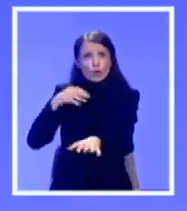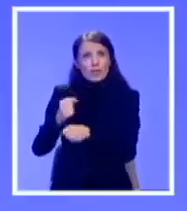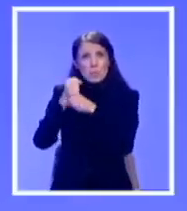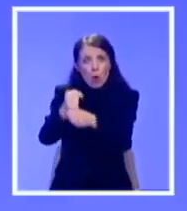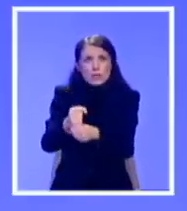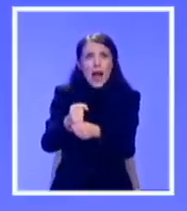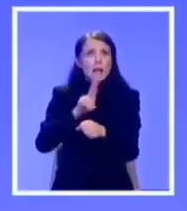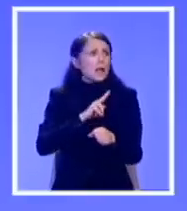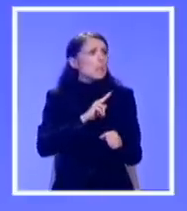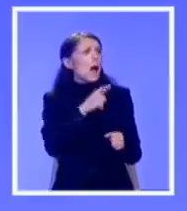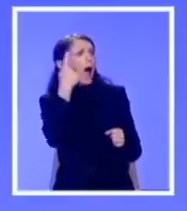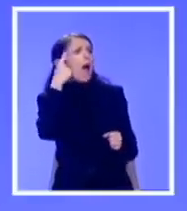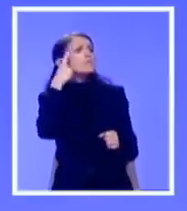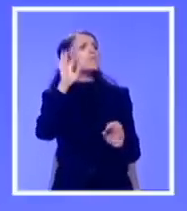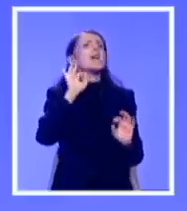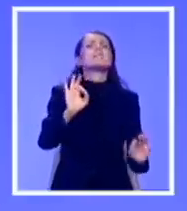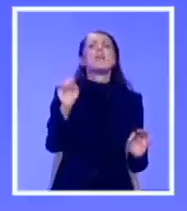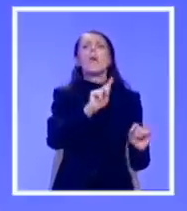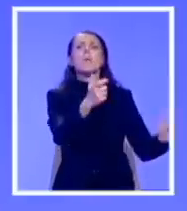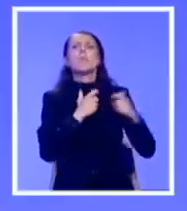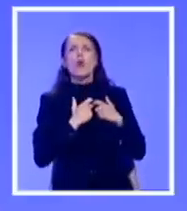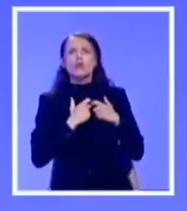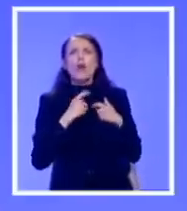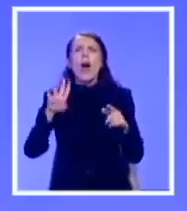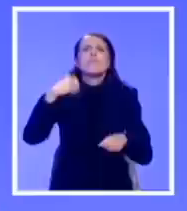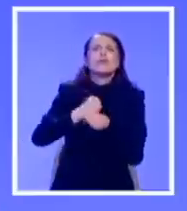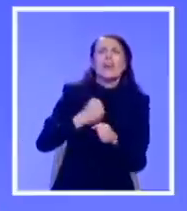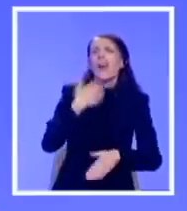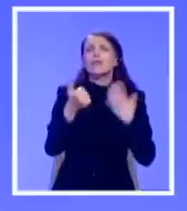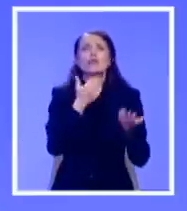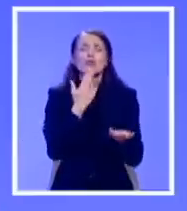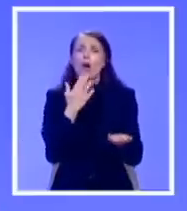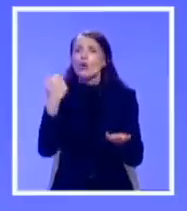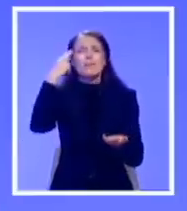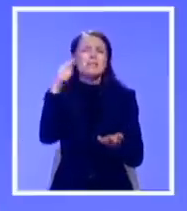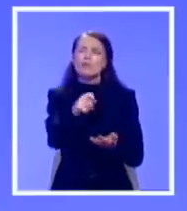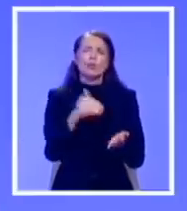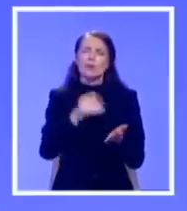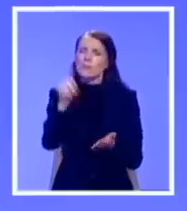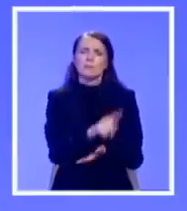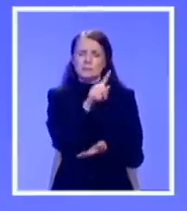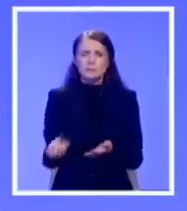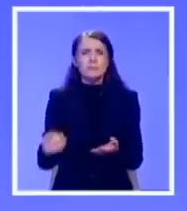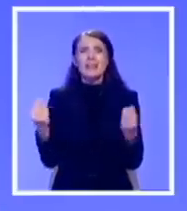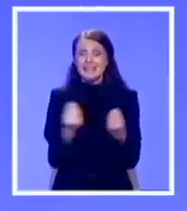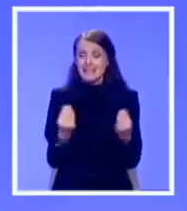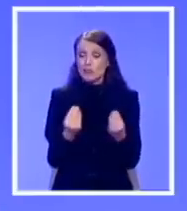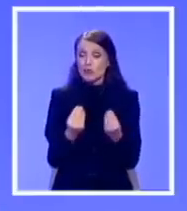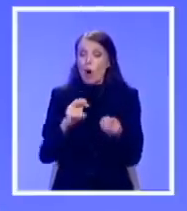sebi svaštara dozvoliti. Ja mislim da apsolutno treba ukinuti imunitet narodnim poslanicima, zato što političar, ponavljam, treba da bude